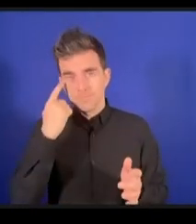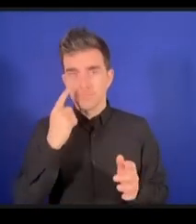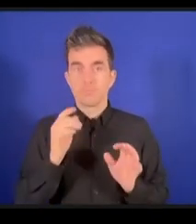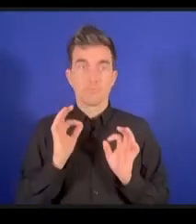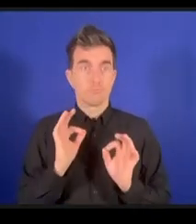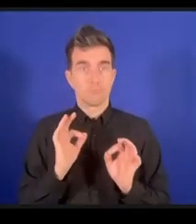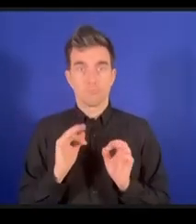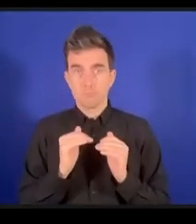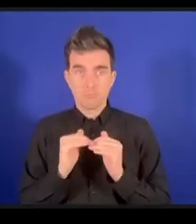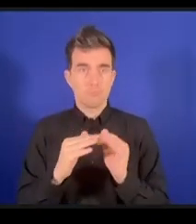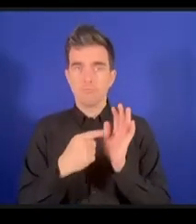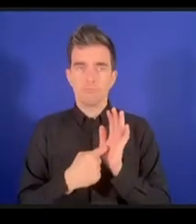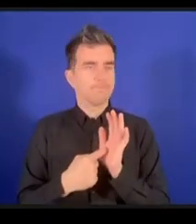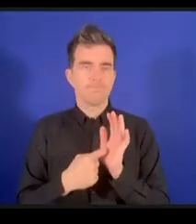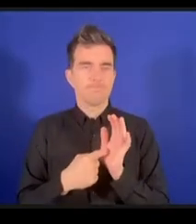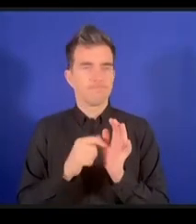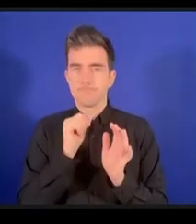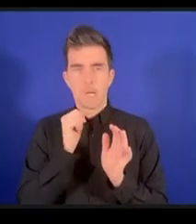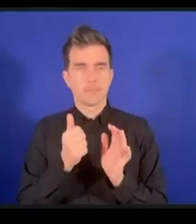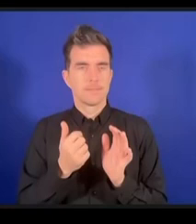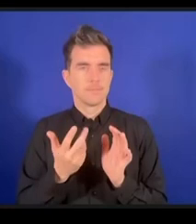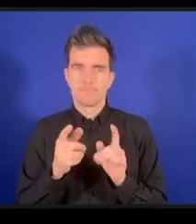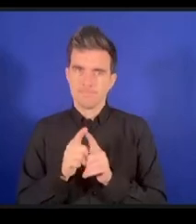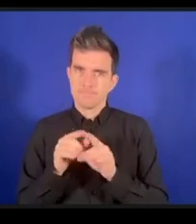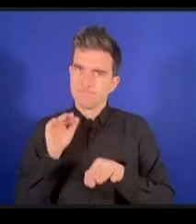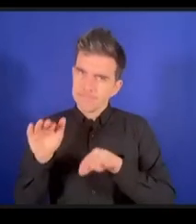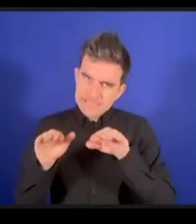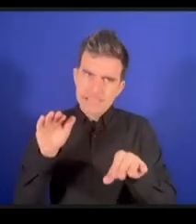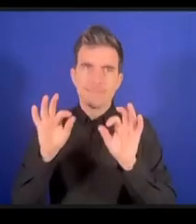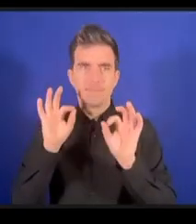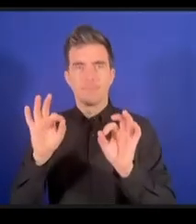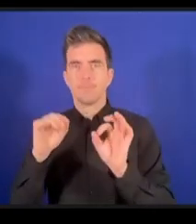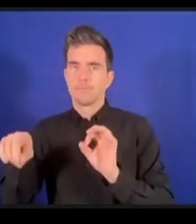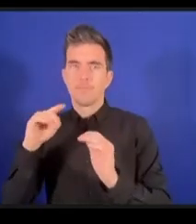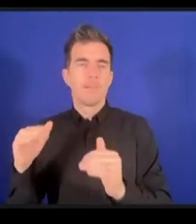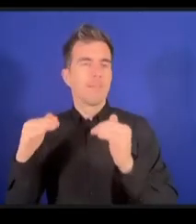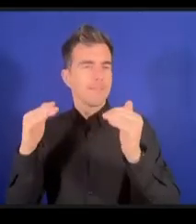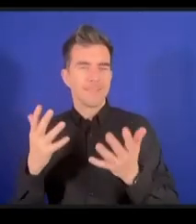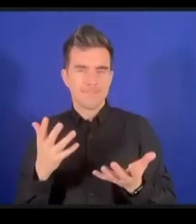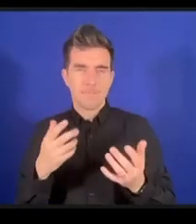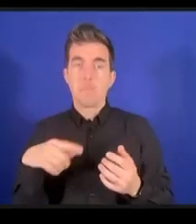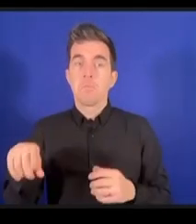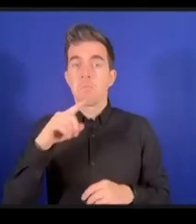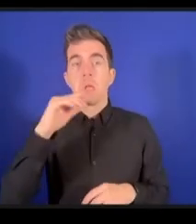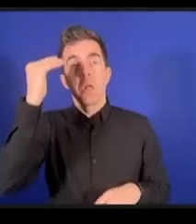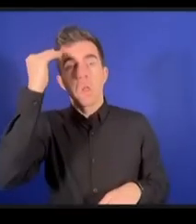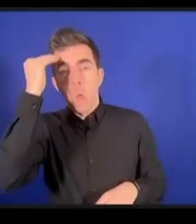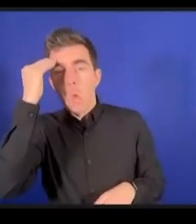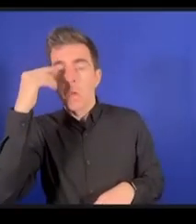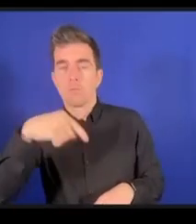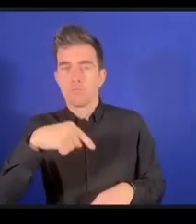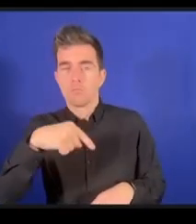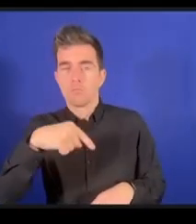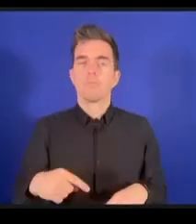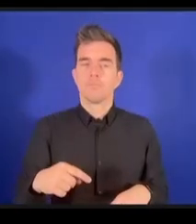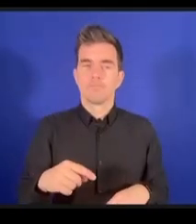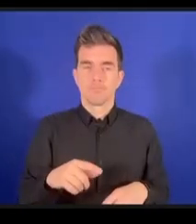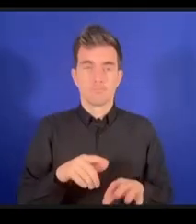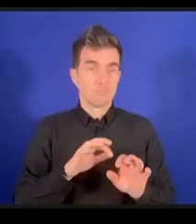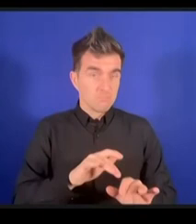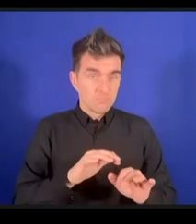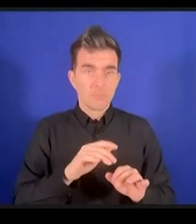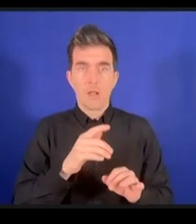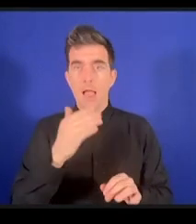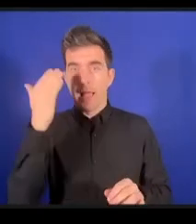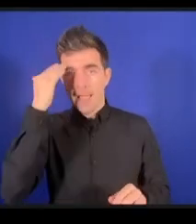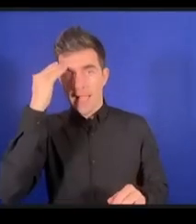certains qui connaissent l'académie Kahn qui a grandi dans le temps et qui comprend de plus en plus de sujets que